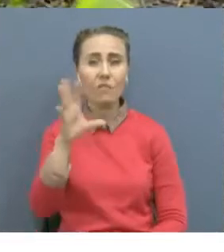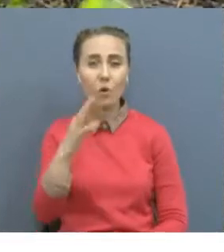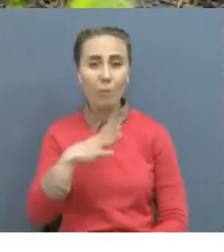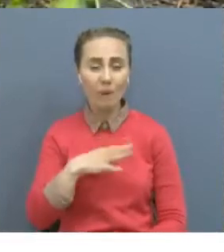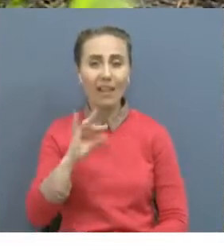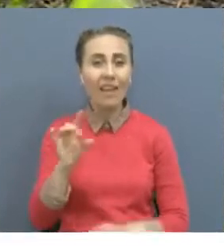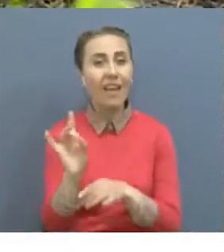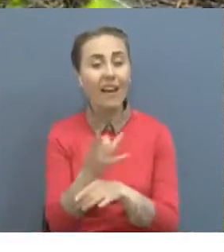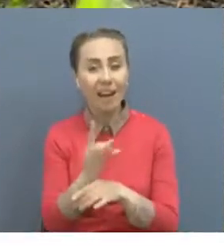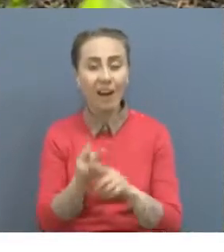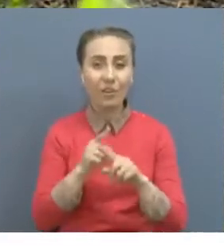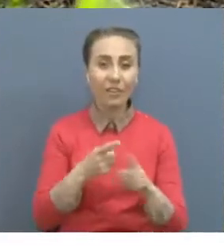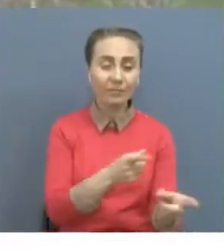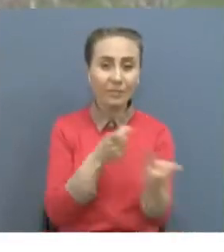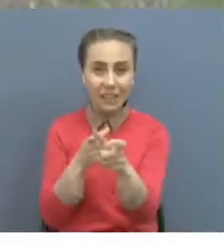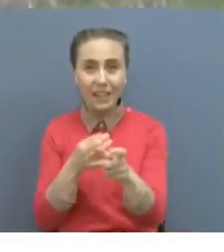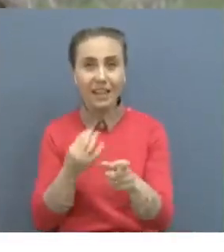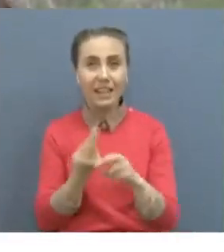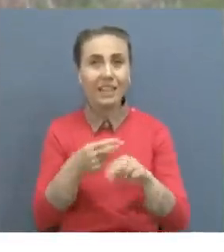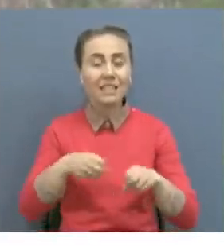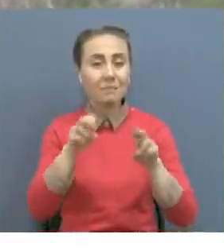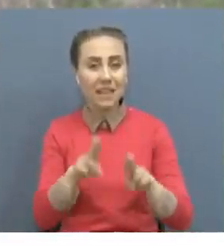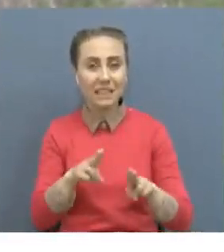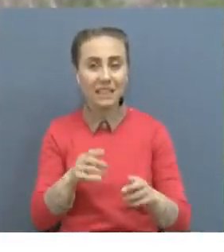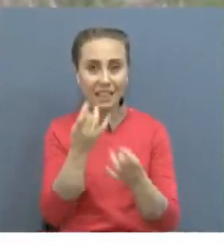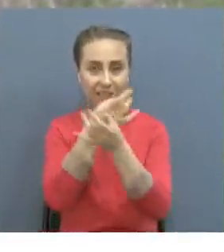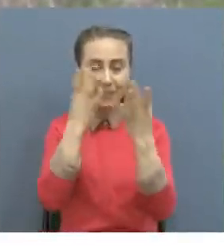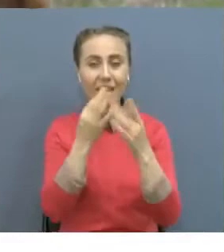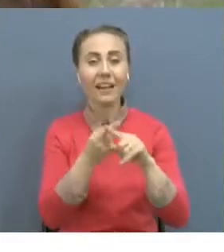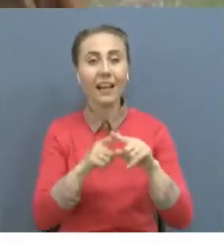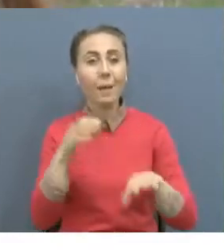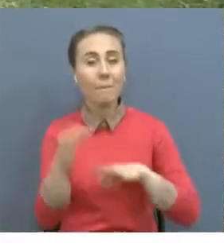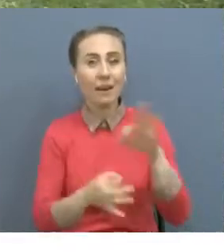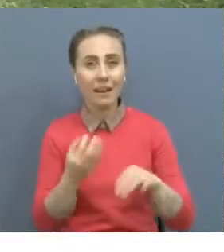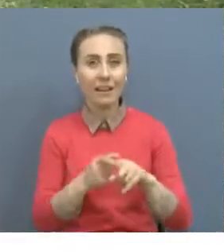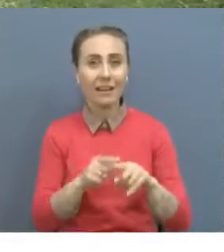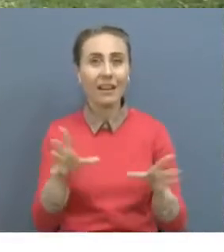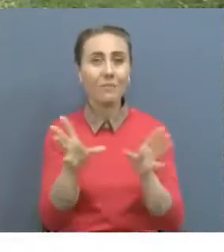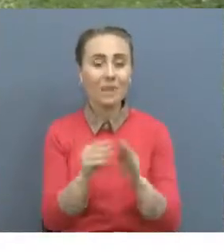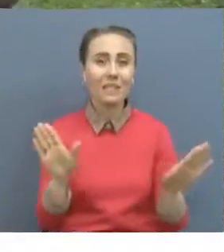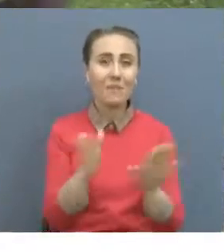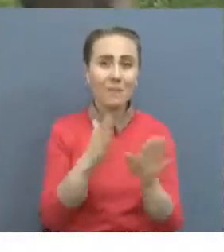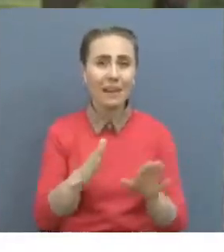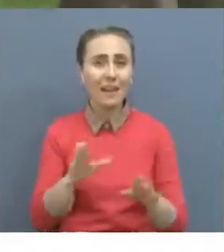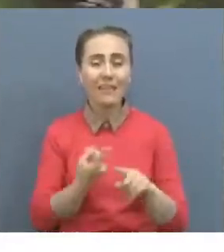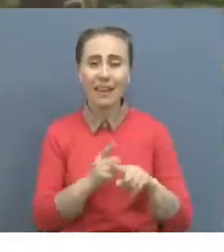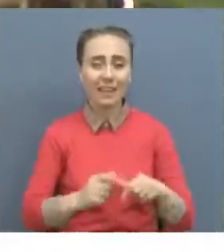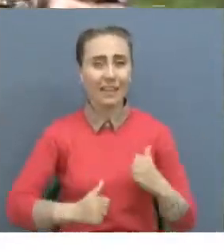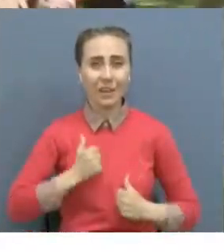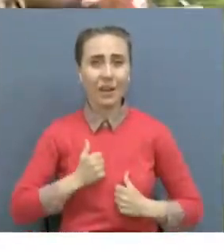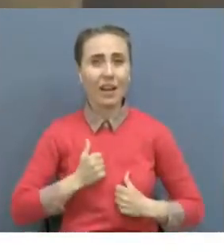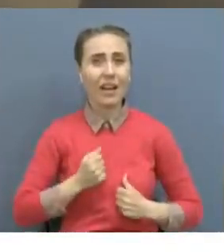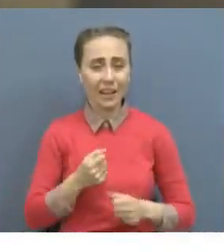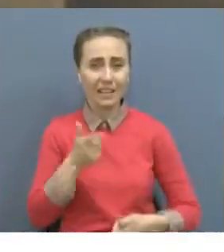байсейді ба, әлия мұлдағылы ба, алтыншаш Нұрға жыны ба сияқты, көптеген қақырман қыздар отан үшін жаң қиярлық бенше